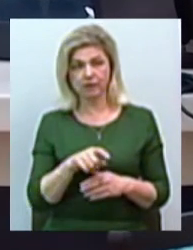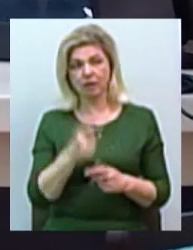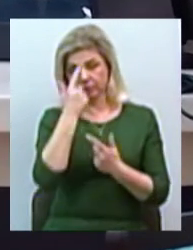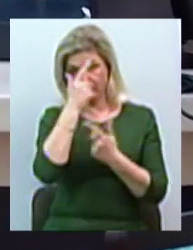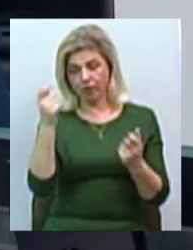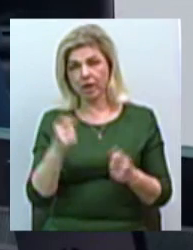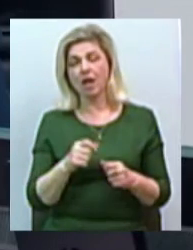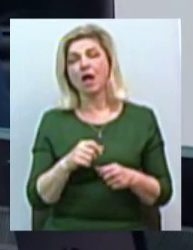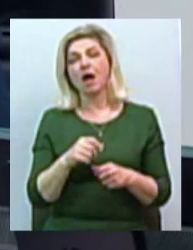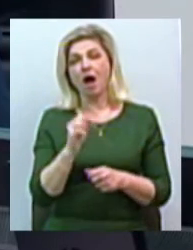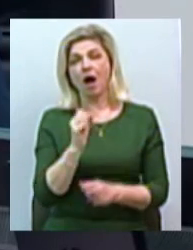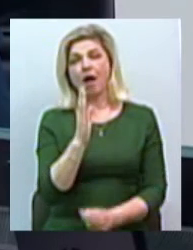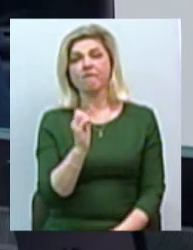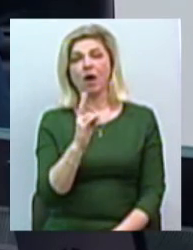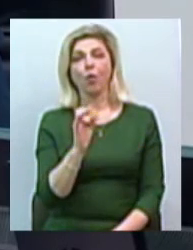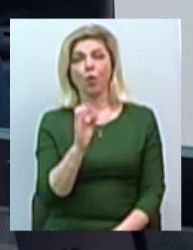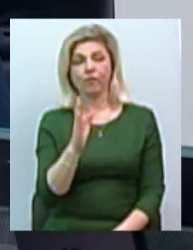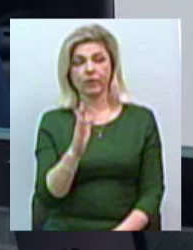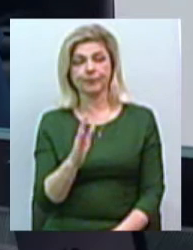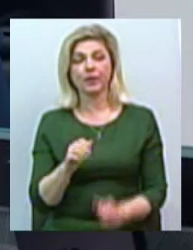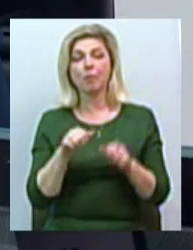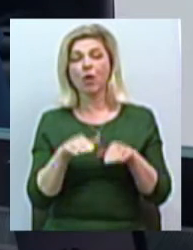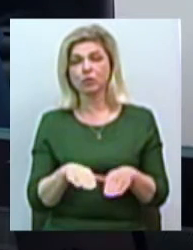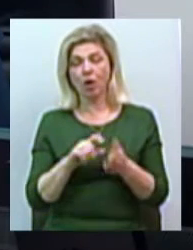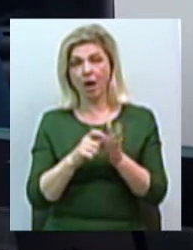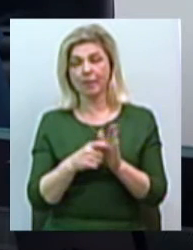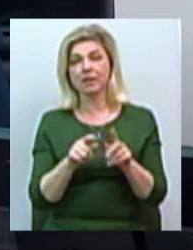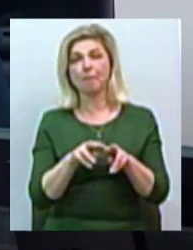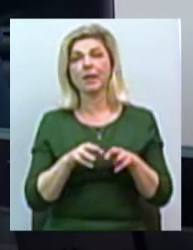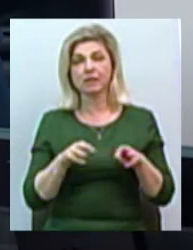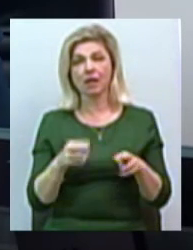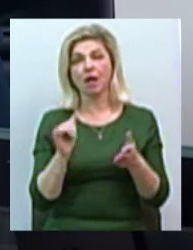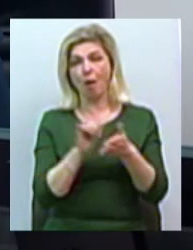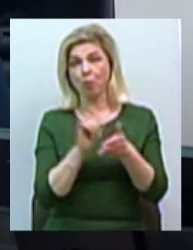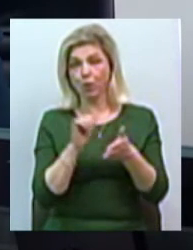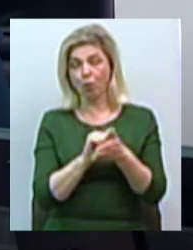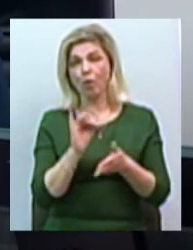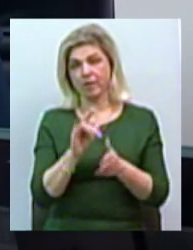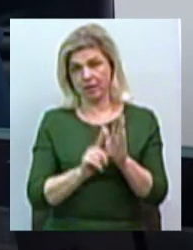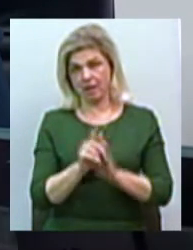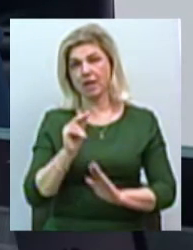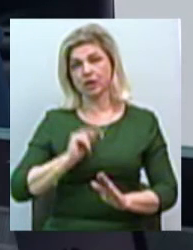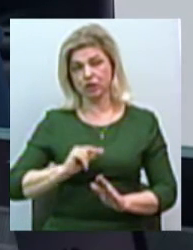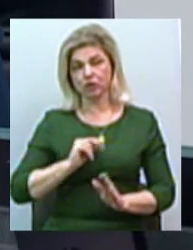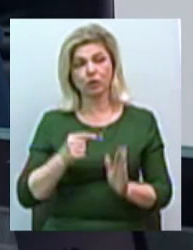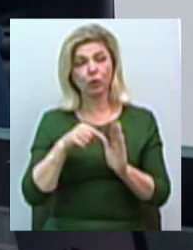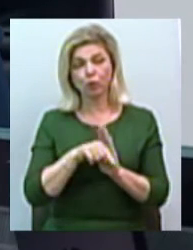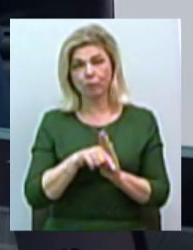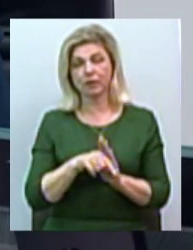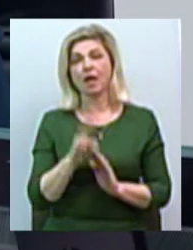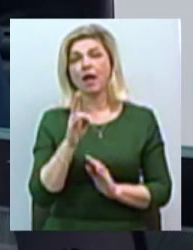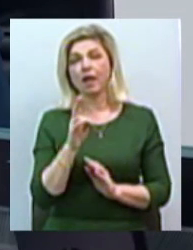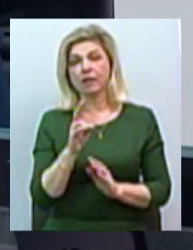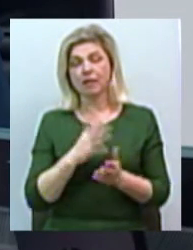внутрішніх справ. Постанова Кабінету міністрів зараз опублікована і набула чинності. Тобто, вона